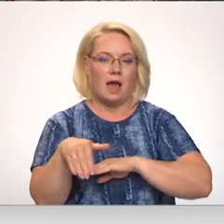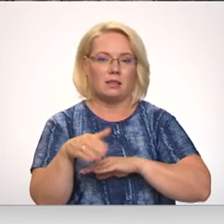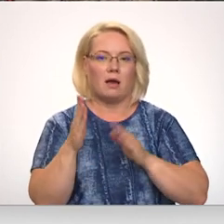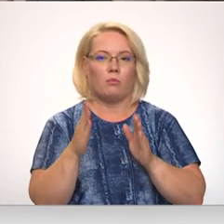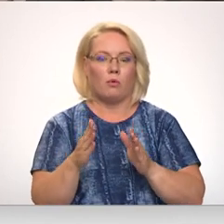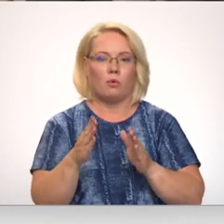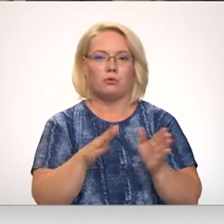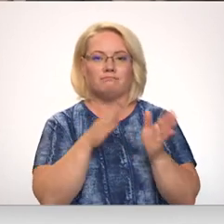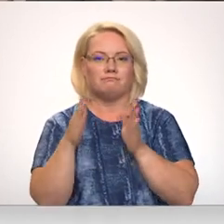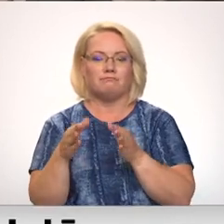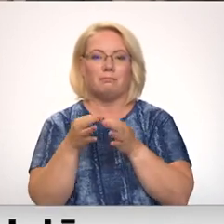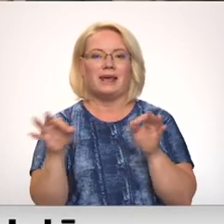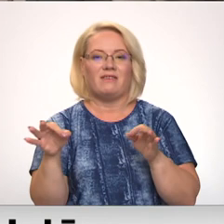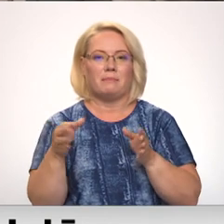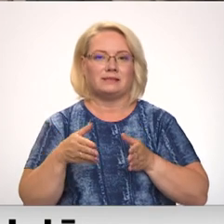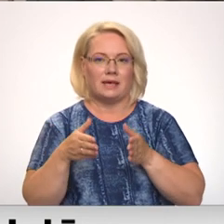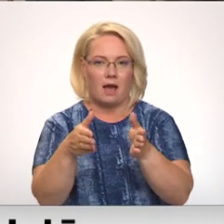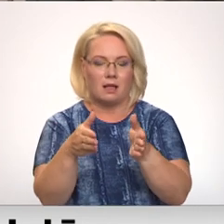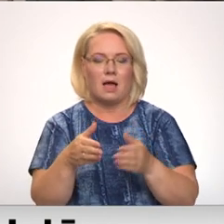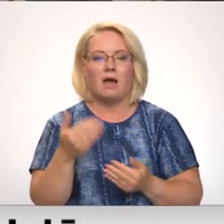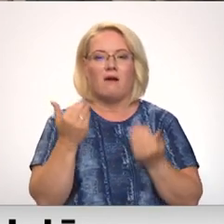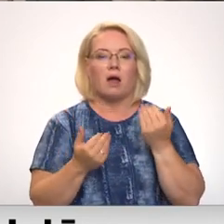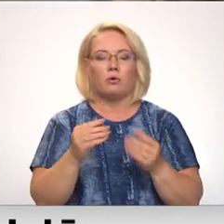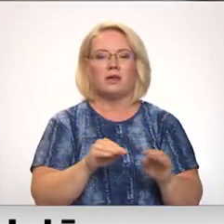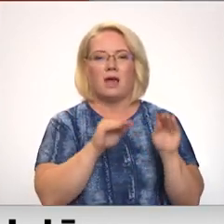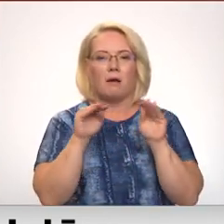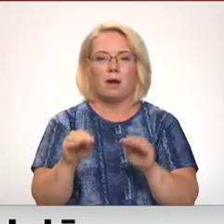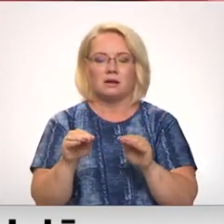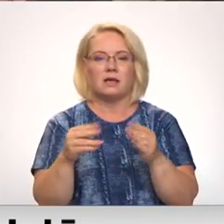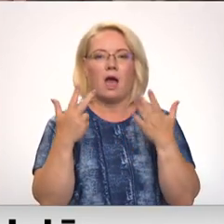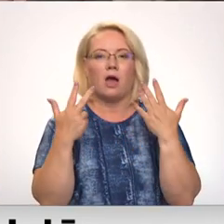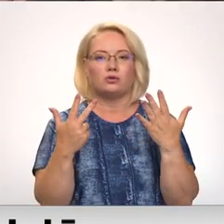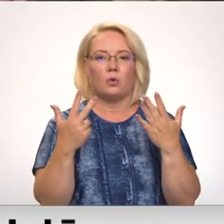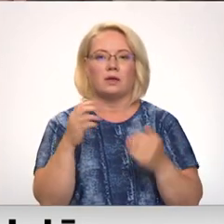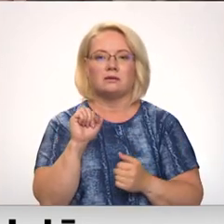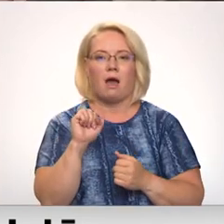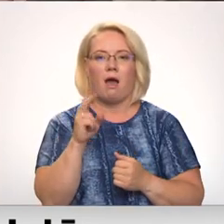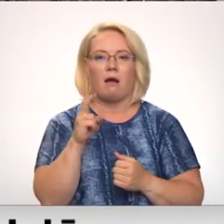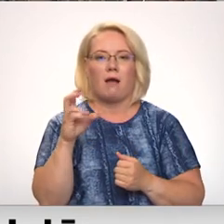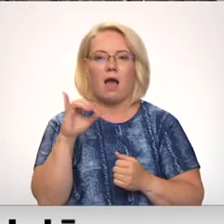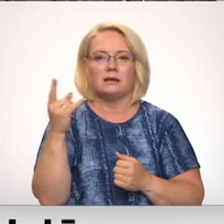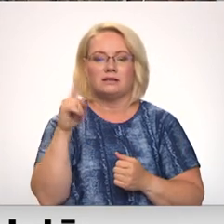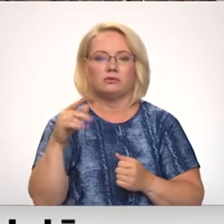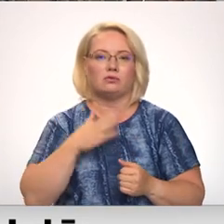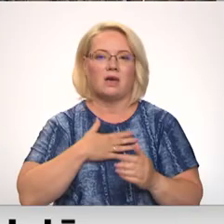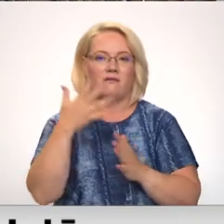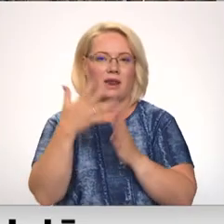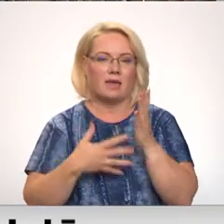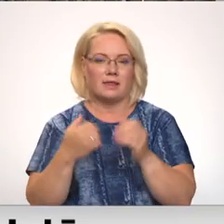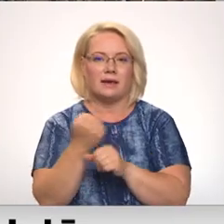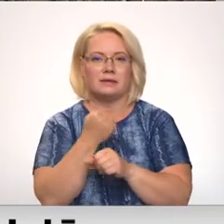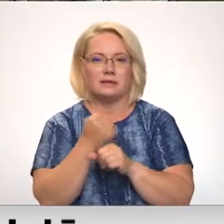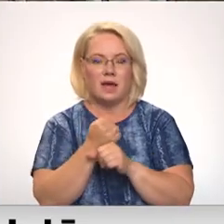brīvības ielaka. Saskaitīts, ka varētu būt jāpārstāda astoņas akācijas, ko izdarīt uz sava rēķina, apsolījuši